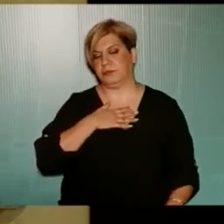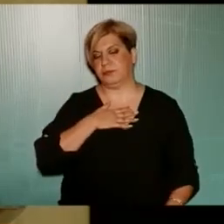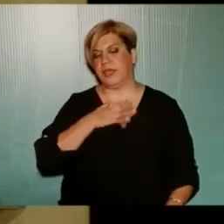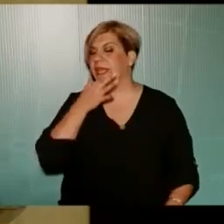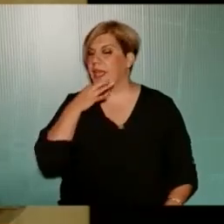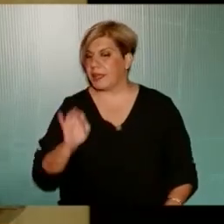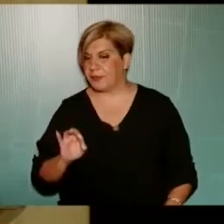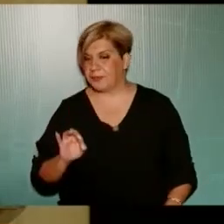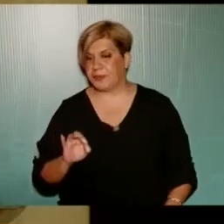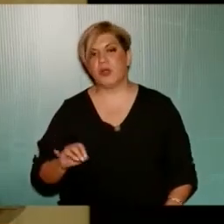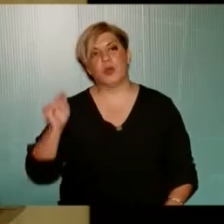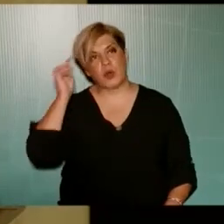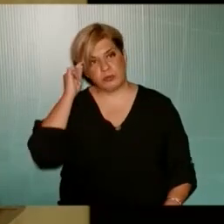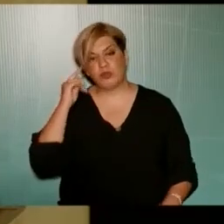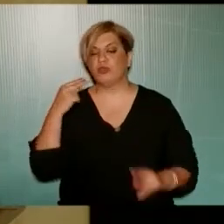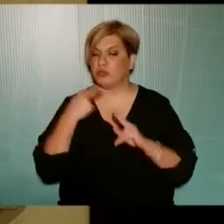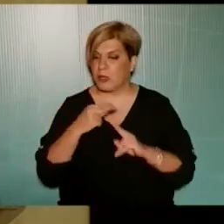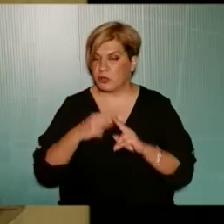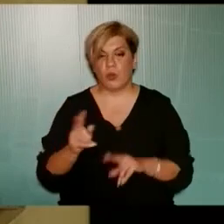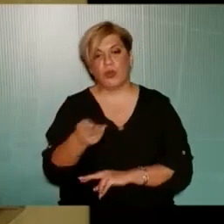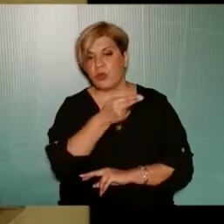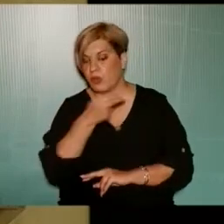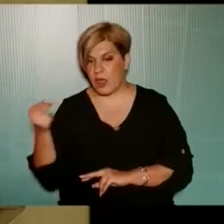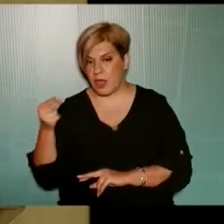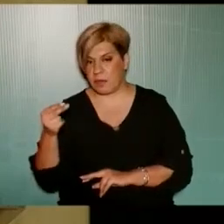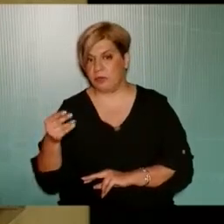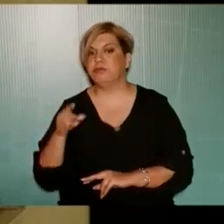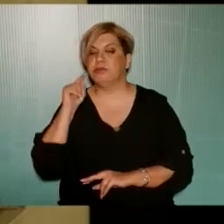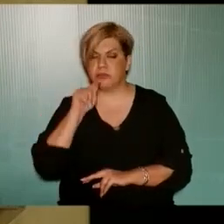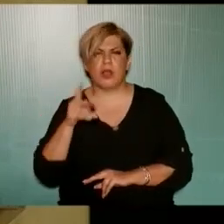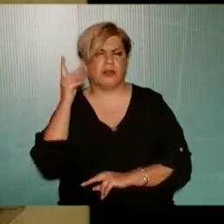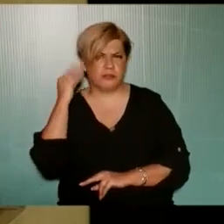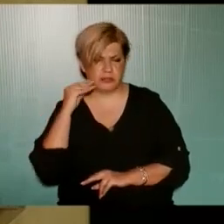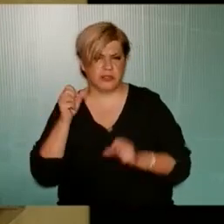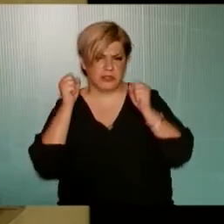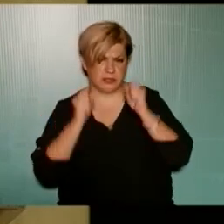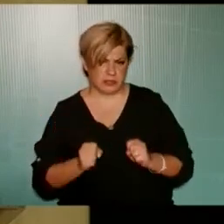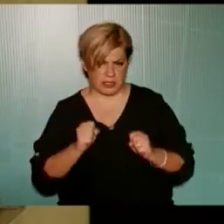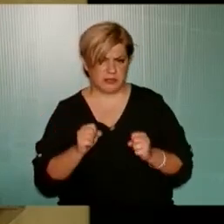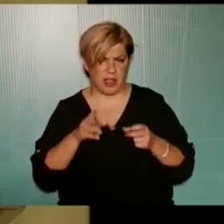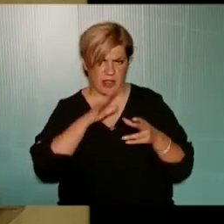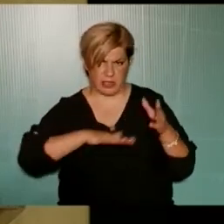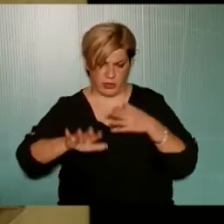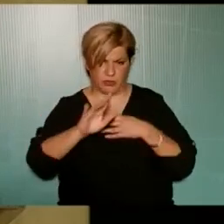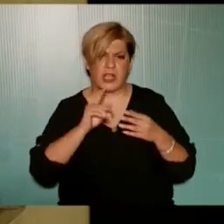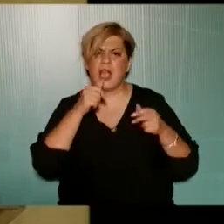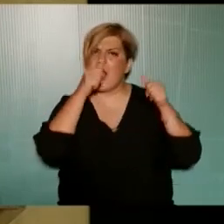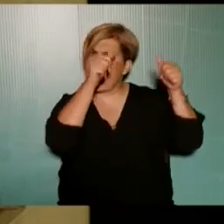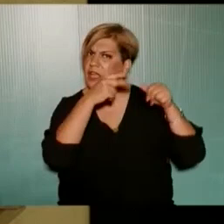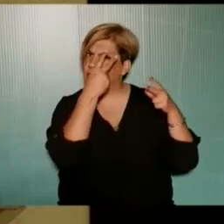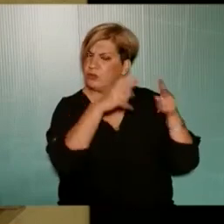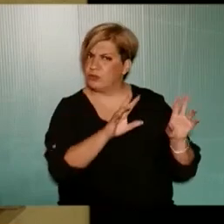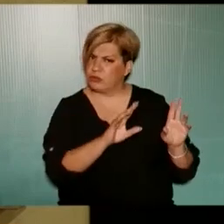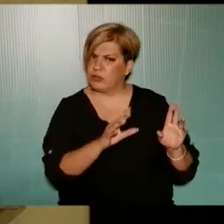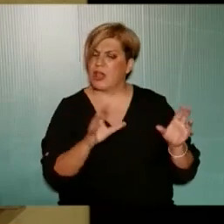Γιατί. Νομίζω το σημαντικότερο ζήτημα που έτσι όπως το είδα και εγώ στη συνάντηση των κατοίκων και στην ανακοίνωσή τους